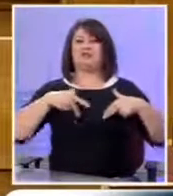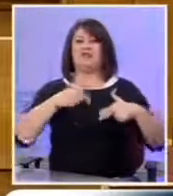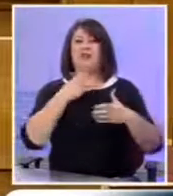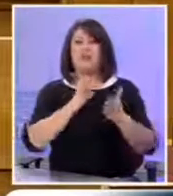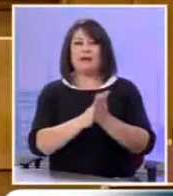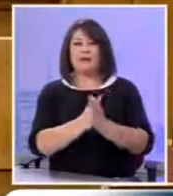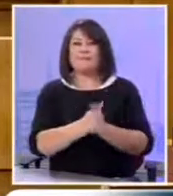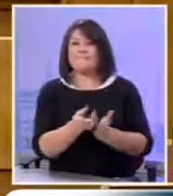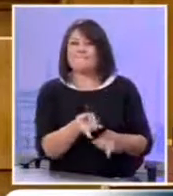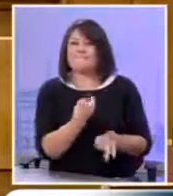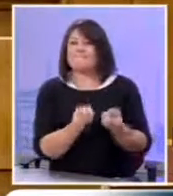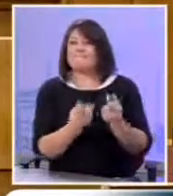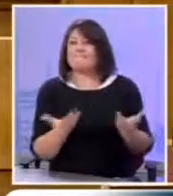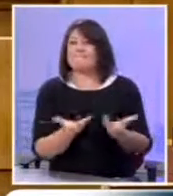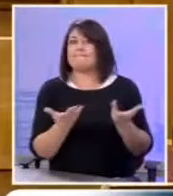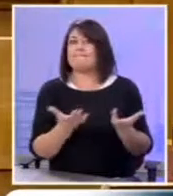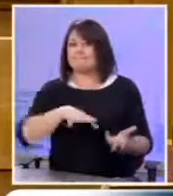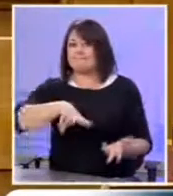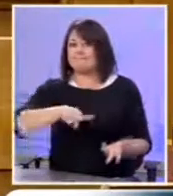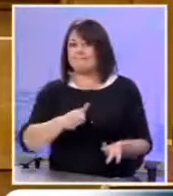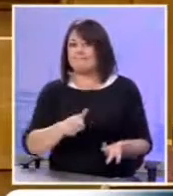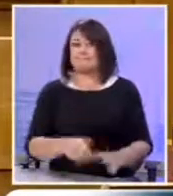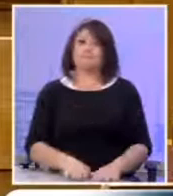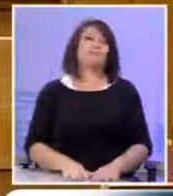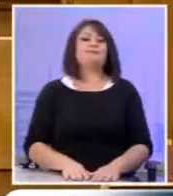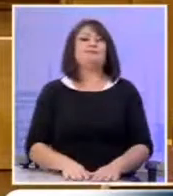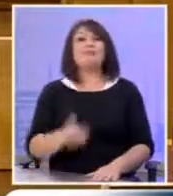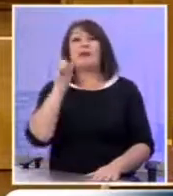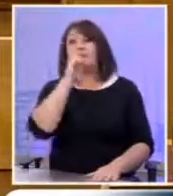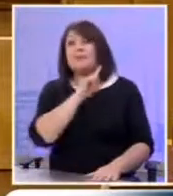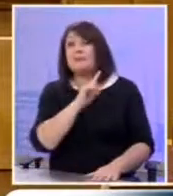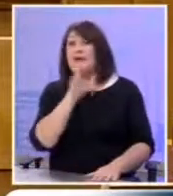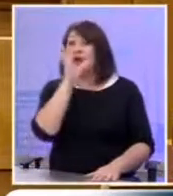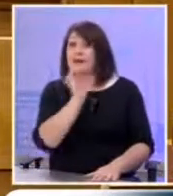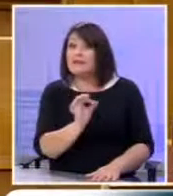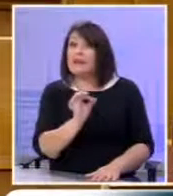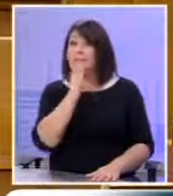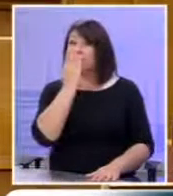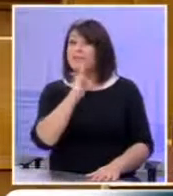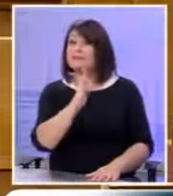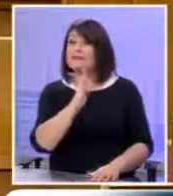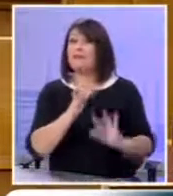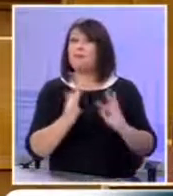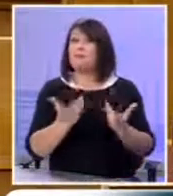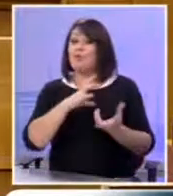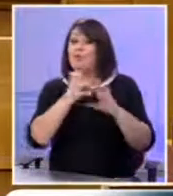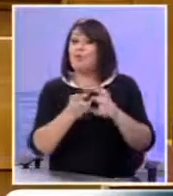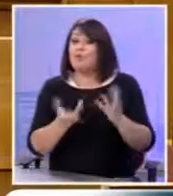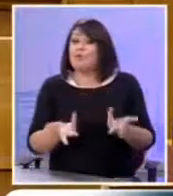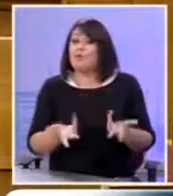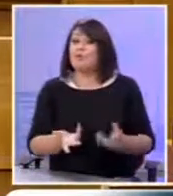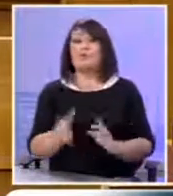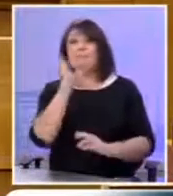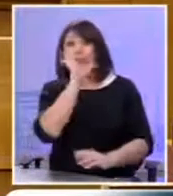Ποια είναι η αλήθεια και πού βρίσκεται η υποκρισία και το ψέμα και η διαστρέβλωση Ποια είναι η πραγματικότητα